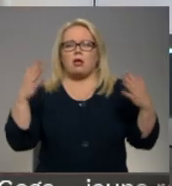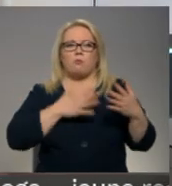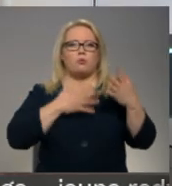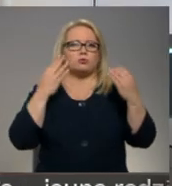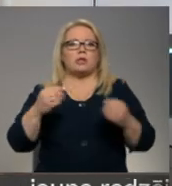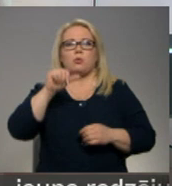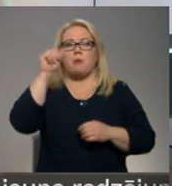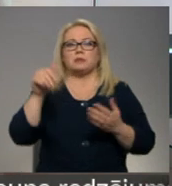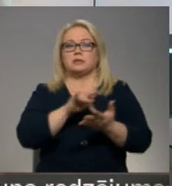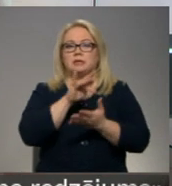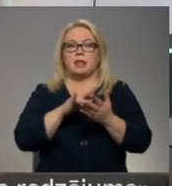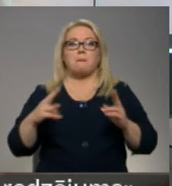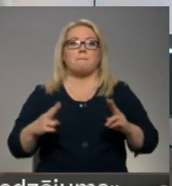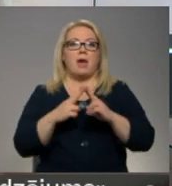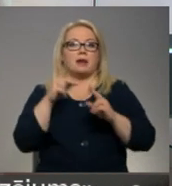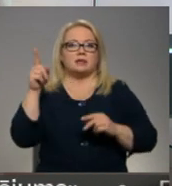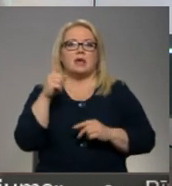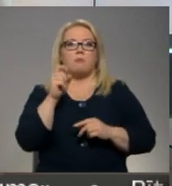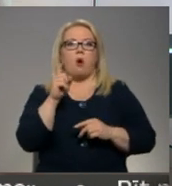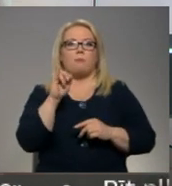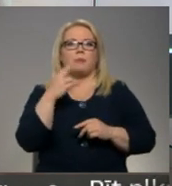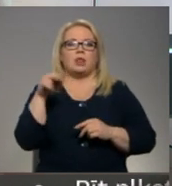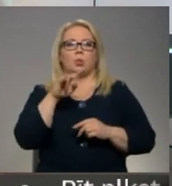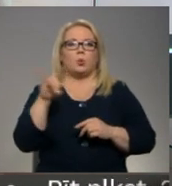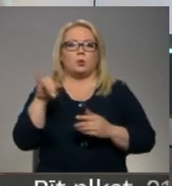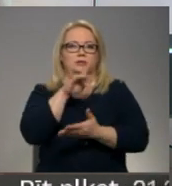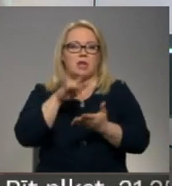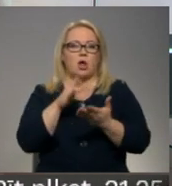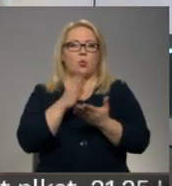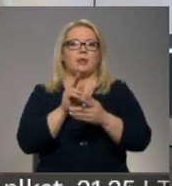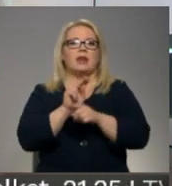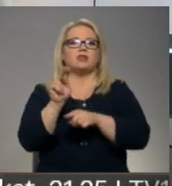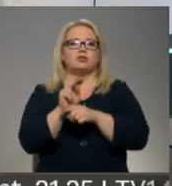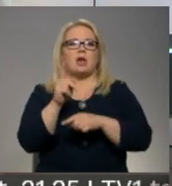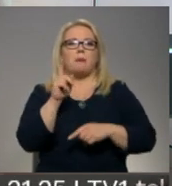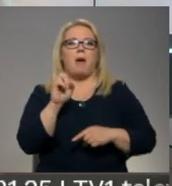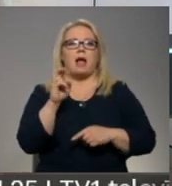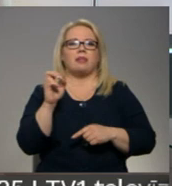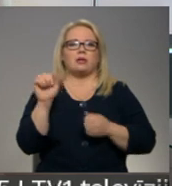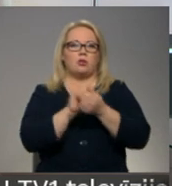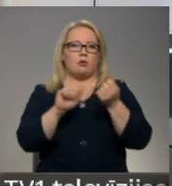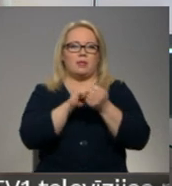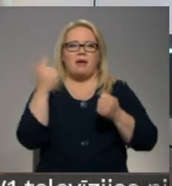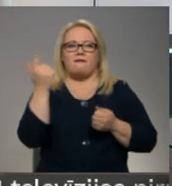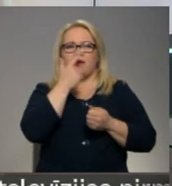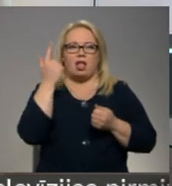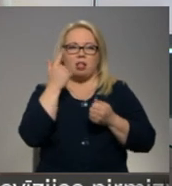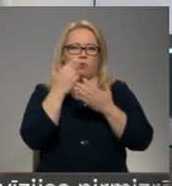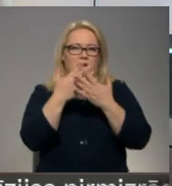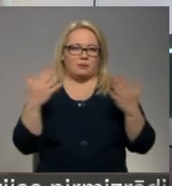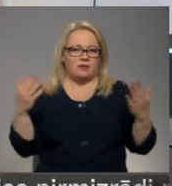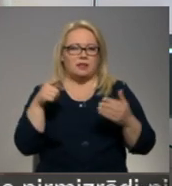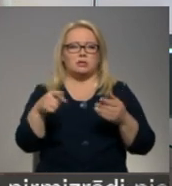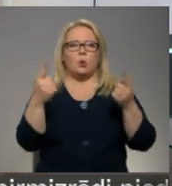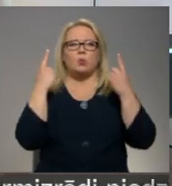mūsdienu mākslas centriem Parīzē, Pompidū centrā notiks režisoris Lailes Pakalniņas dokumentālo filmu Retrospektīva. Tas ir